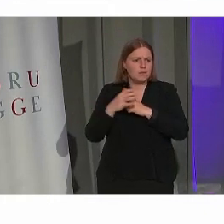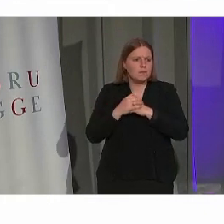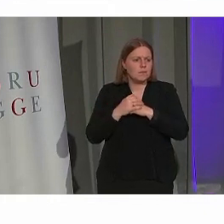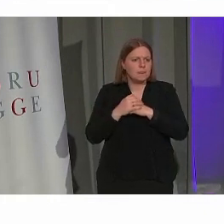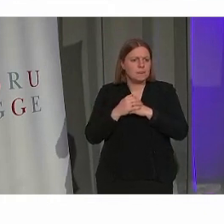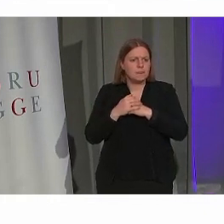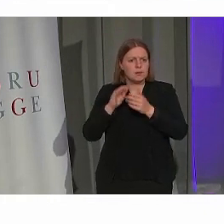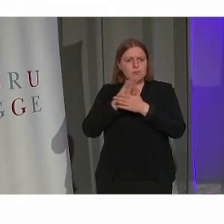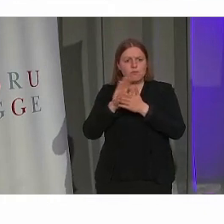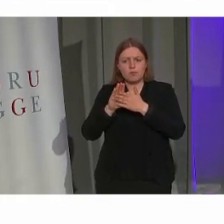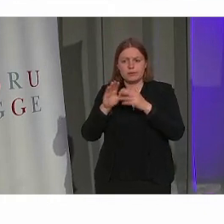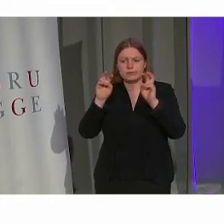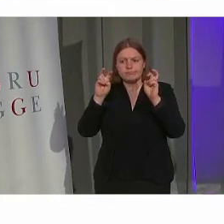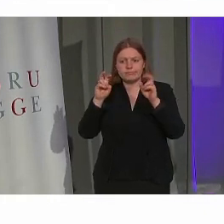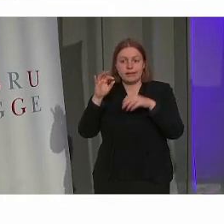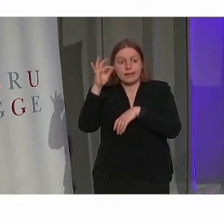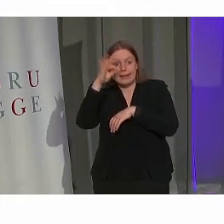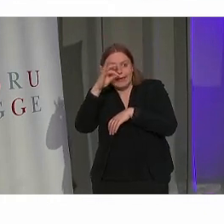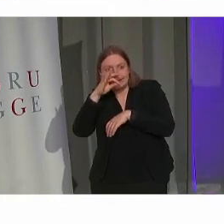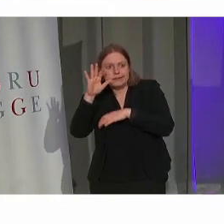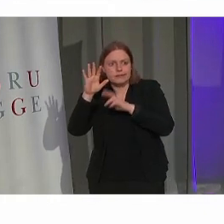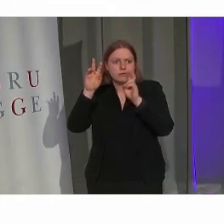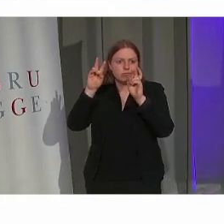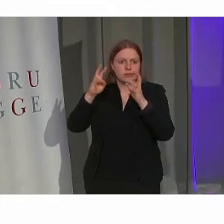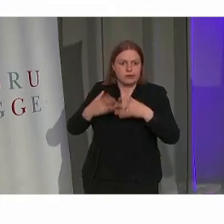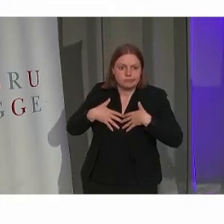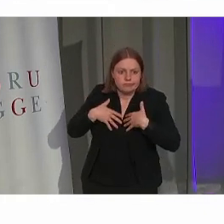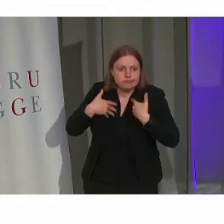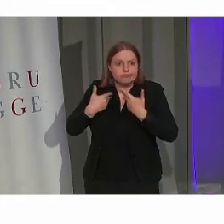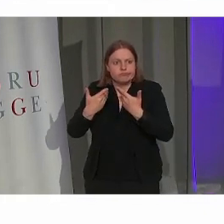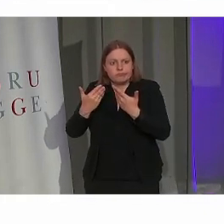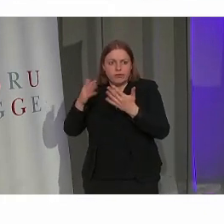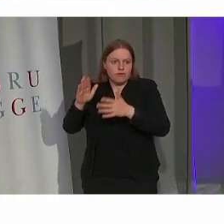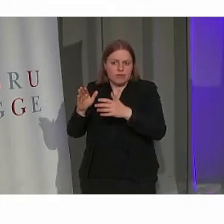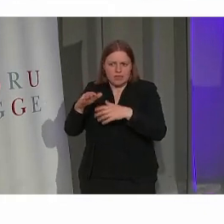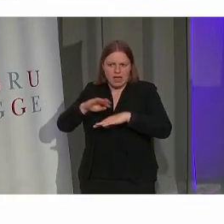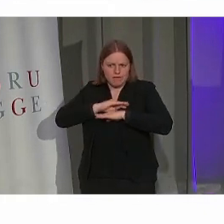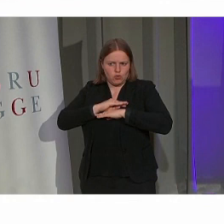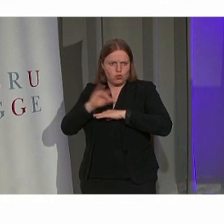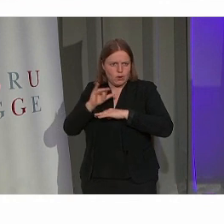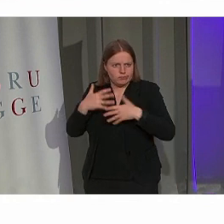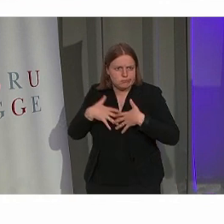als het begeesterende vererfgoed. Er zijn verschillende terminologieën voor. Het komt elke keer